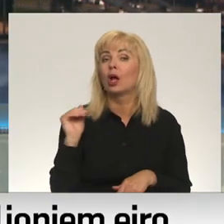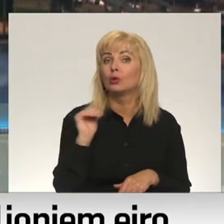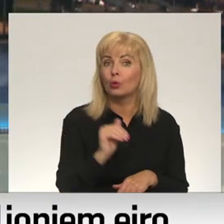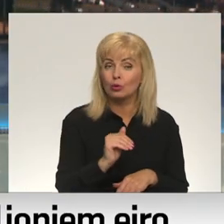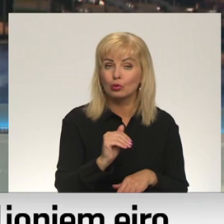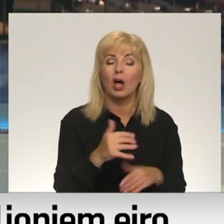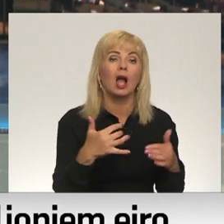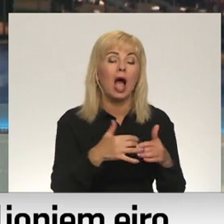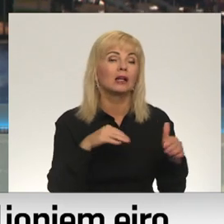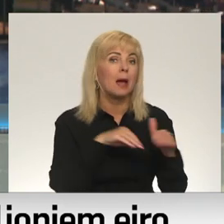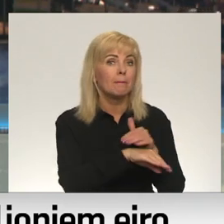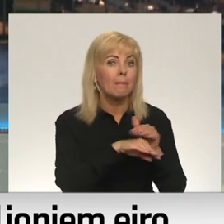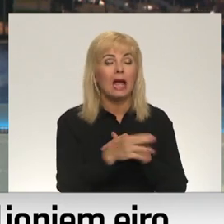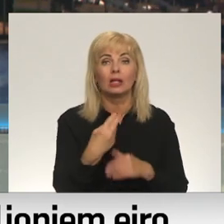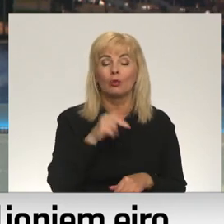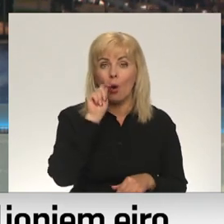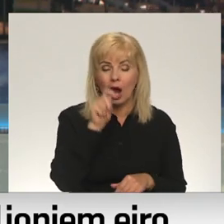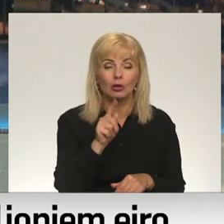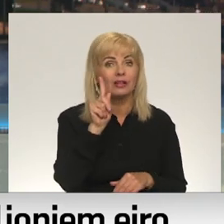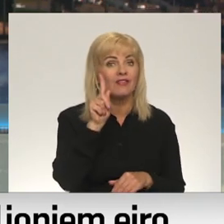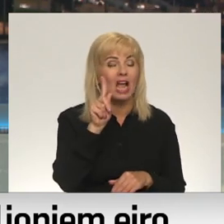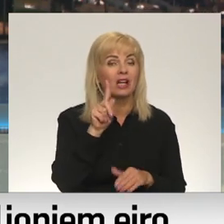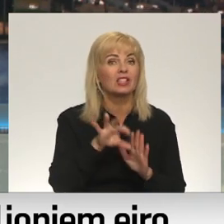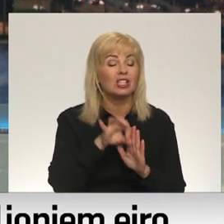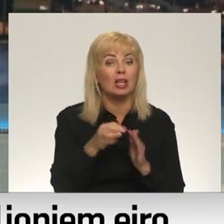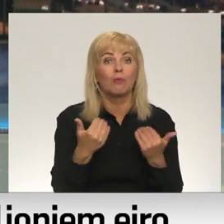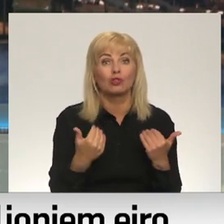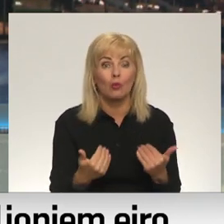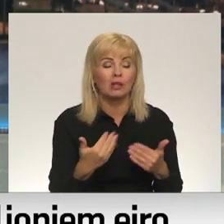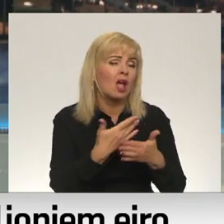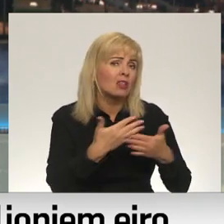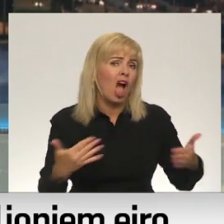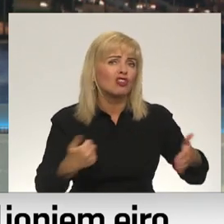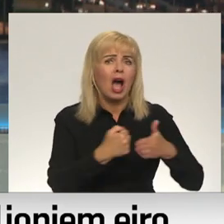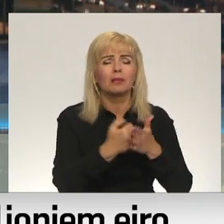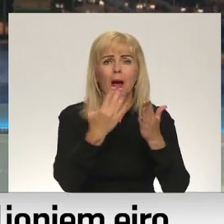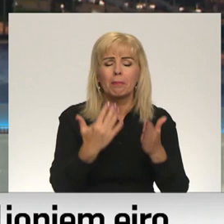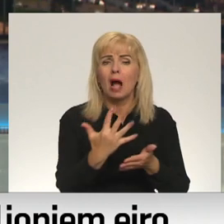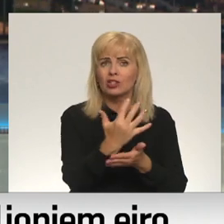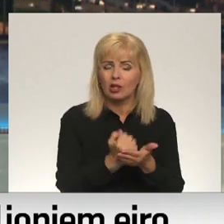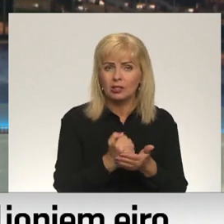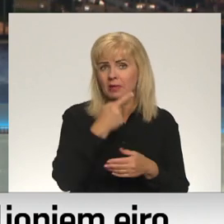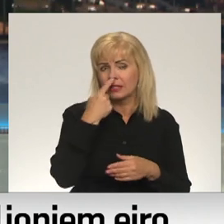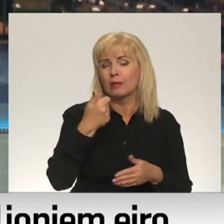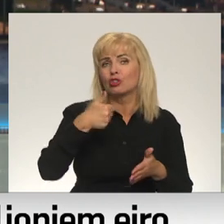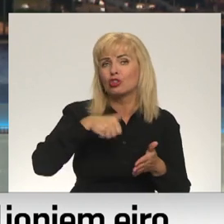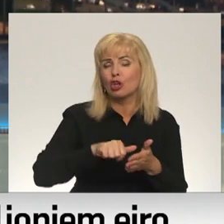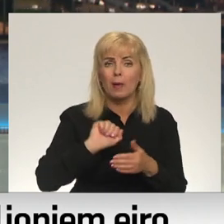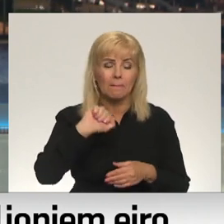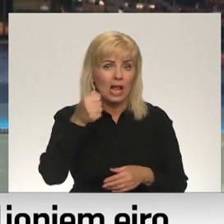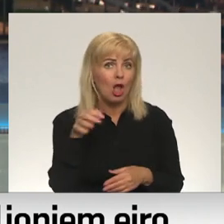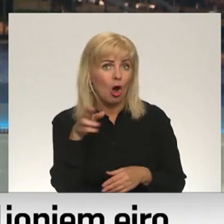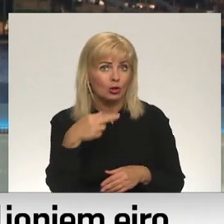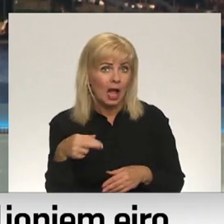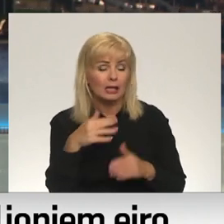kāru bēgļu no Ukrainas, ieskaitot līdz šim uzņemtos. Dažādiem atbalstu pasākumiem rezervēta 116 miljonu eiro.